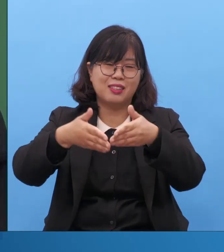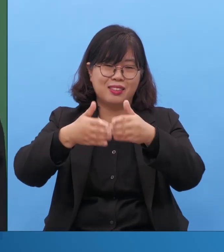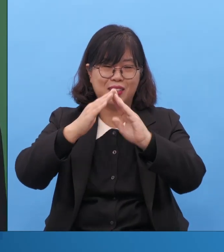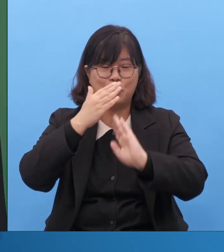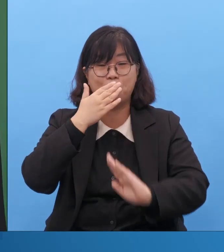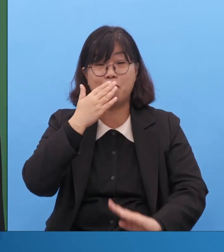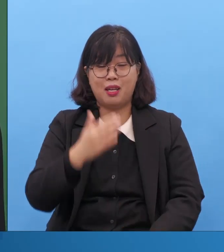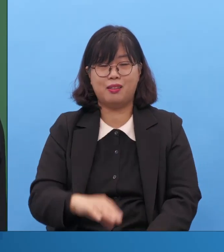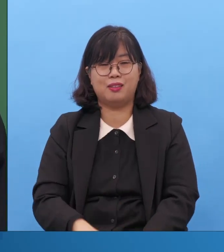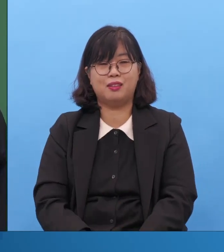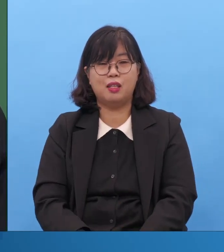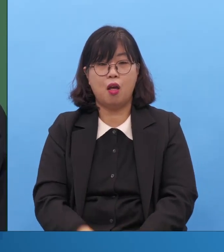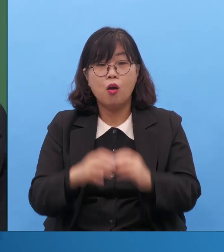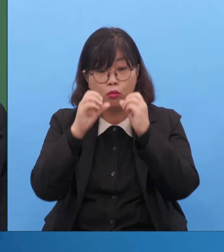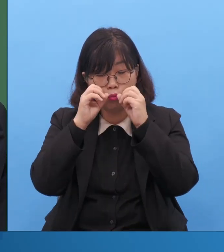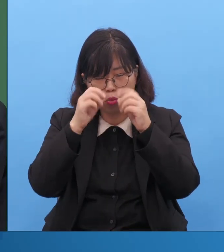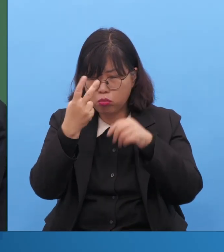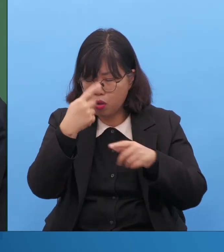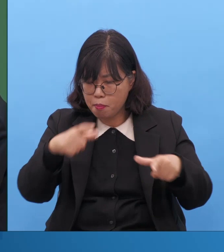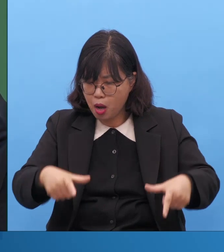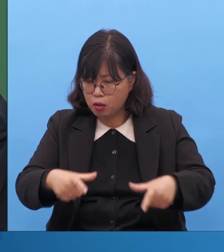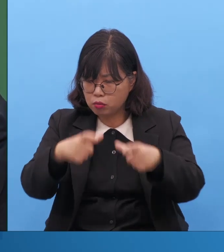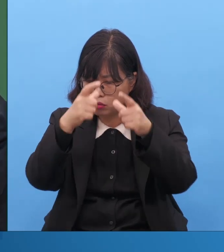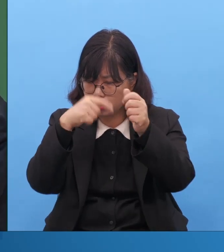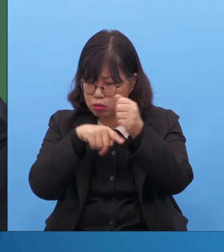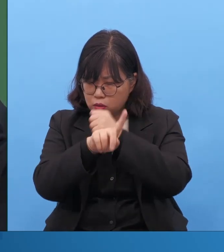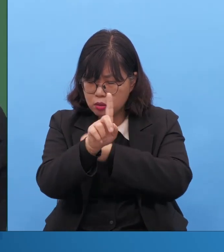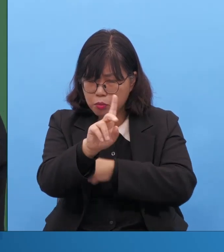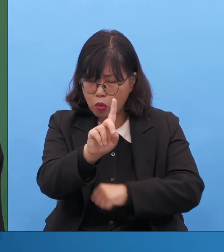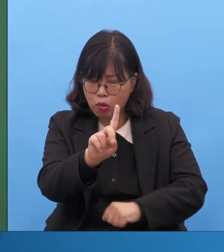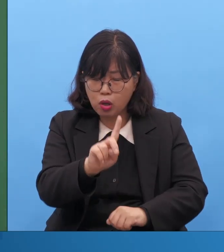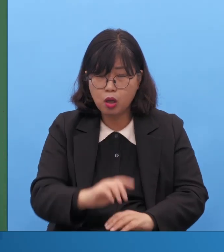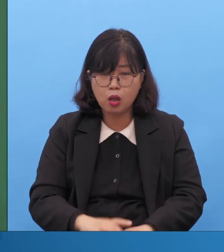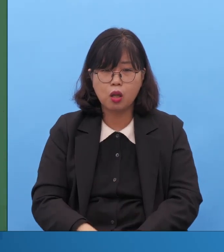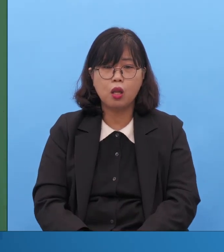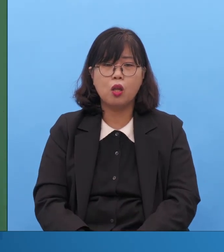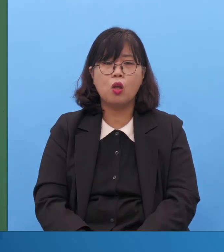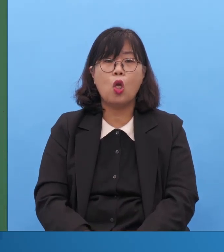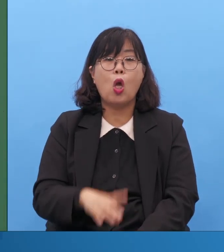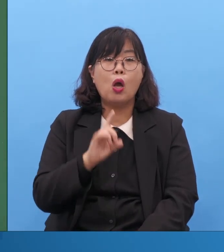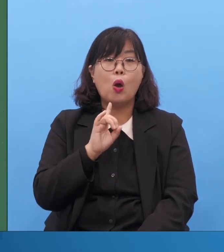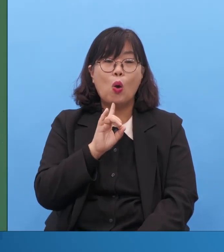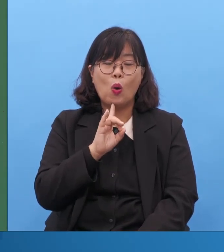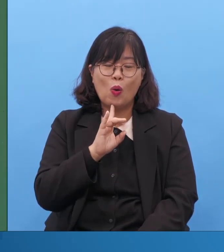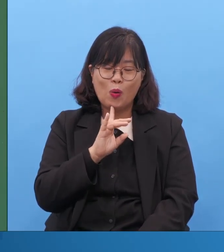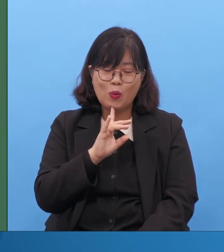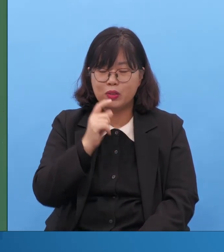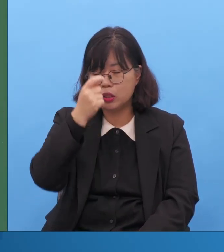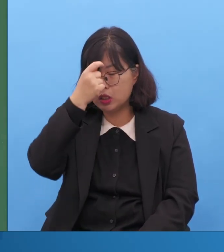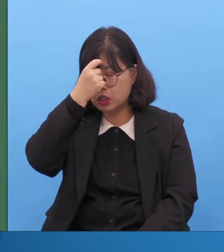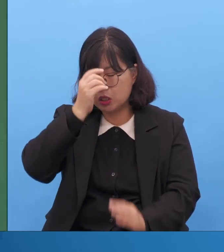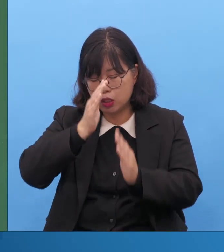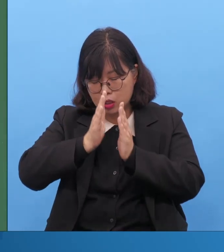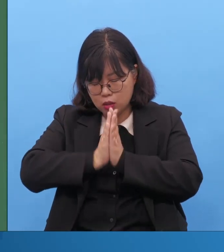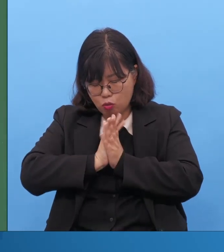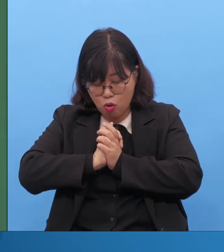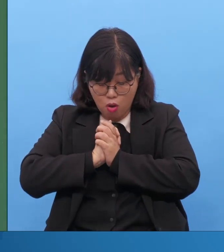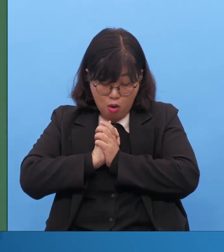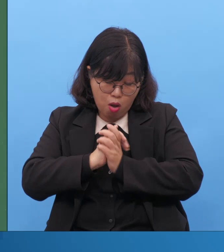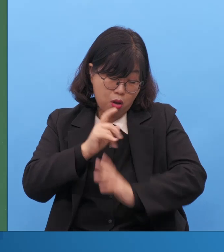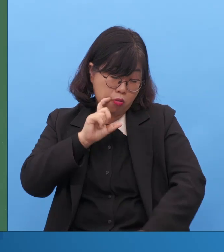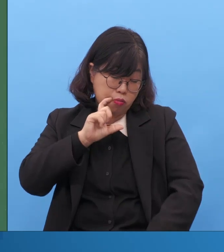전도의 망대가 뭡니까 이 은약부작고 오로지 기도에 힘썼더니 이 일이 벌어졌잖아요